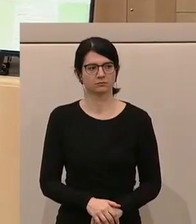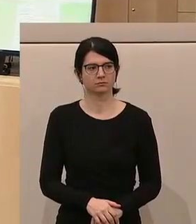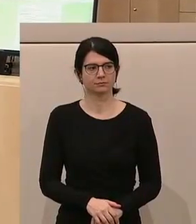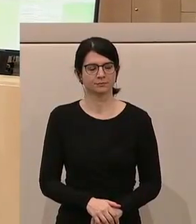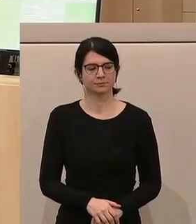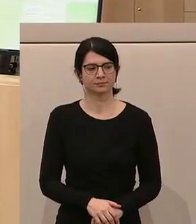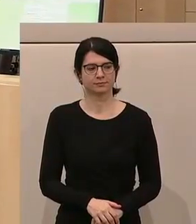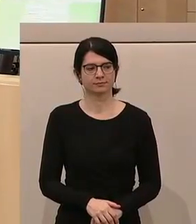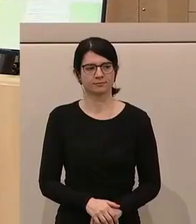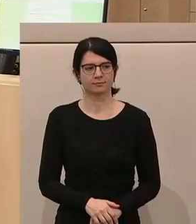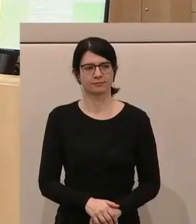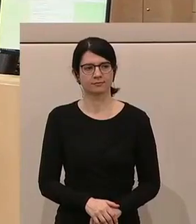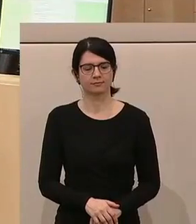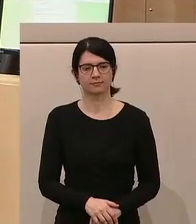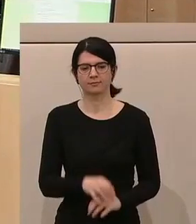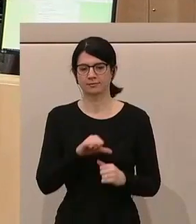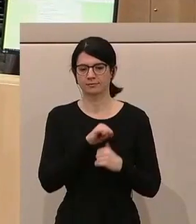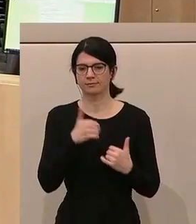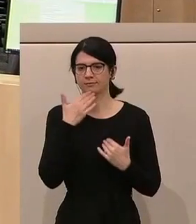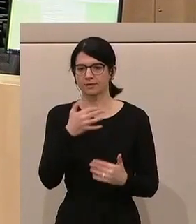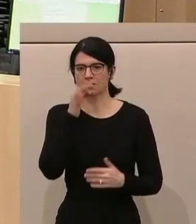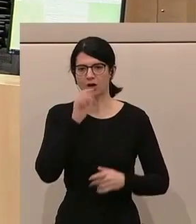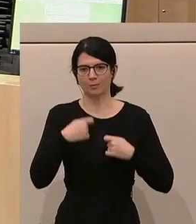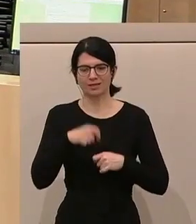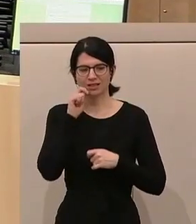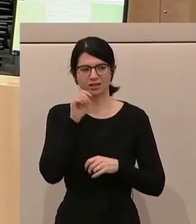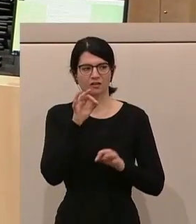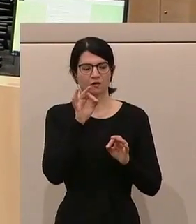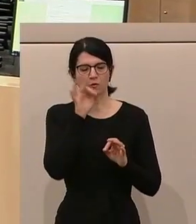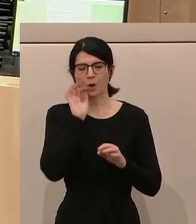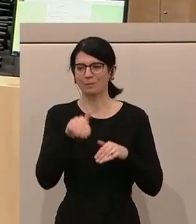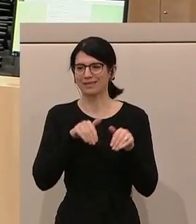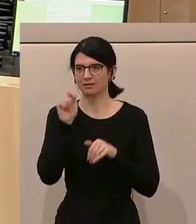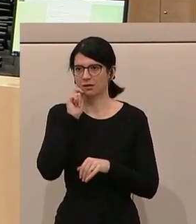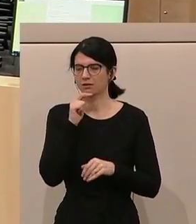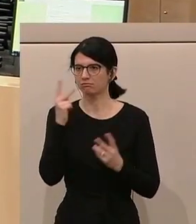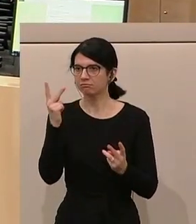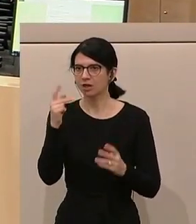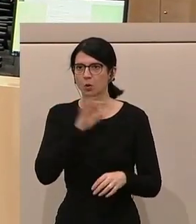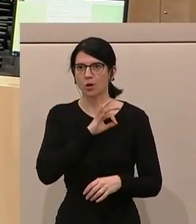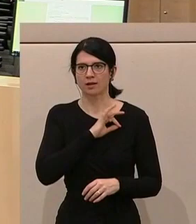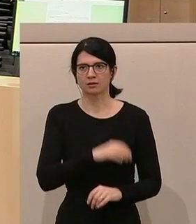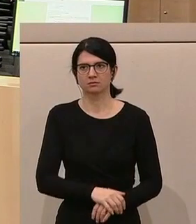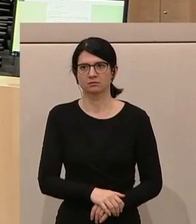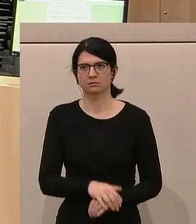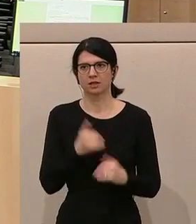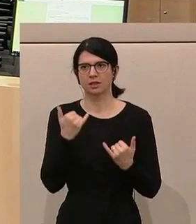Zu Mehrkosten komme es nicht, da ohnehin eine Umstellung auf modernere Karten mit besseren Sicherheitsfunktionen geplant gewesen sei. Vielen Vielen Dank.